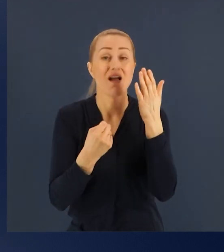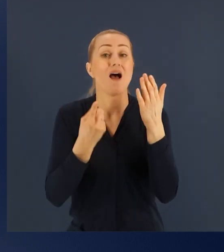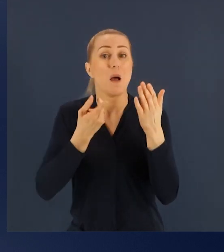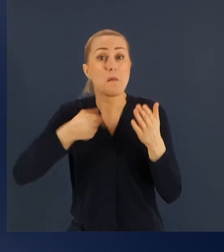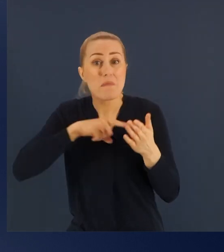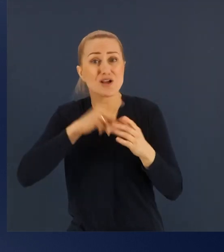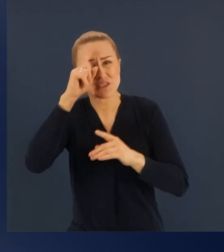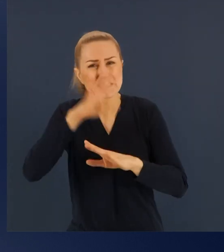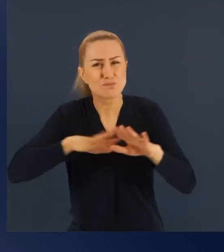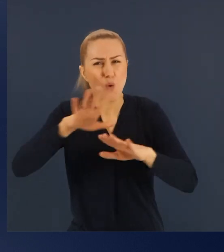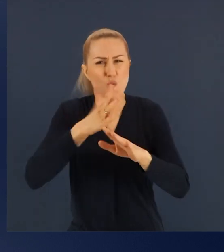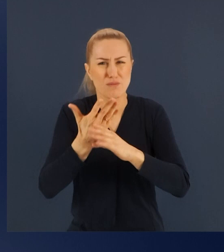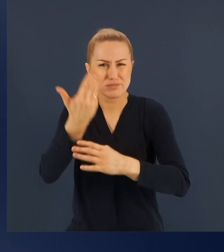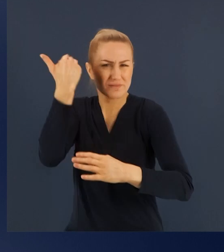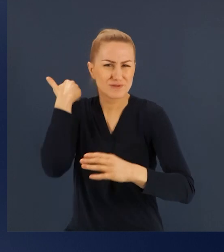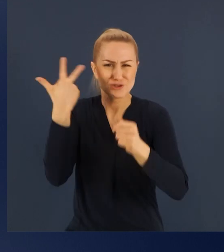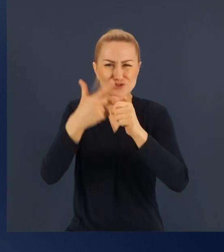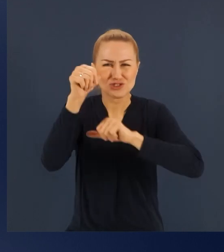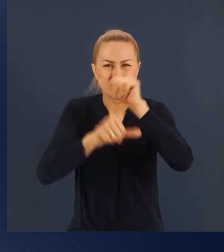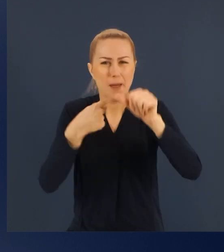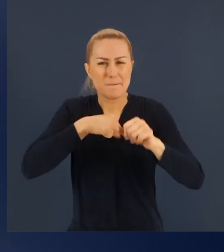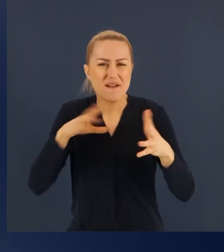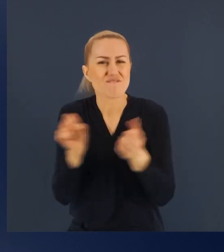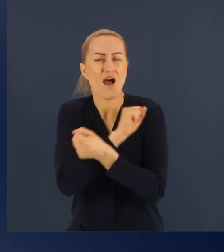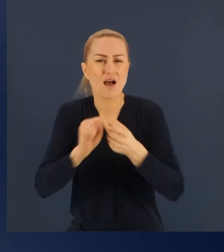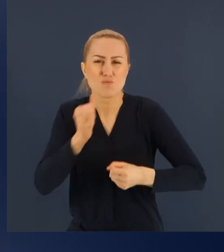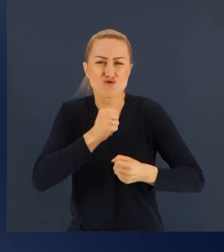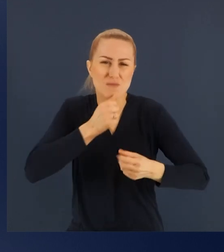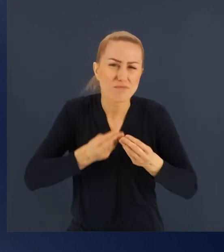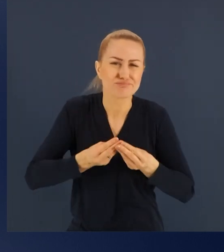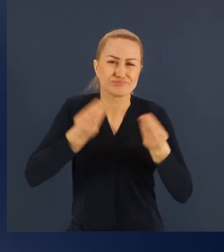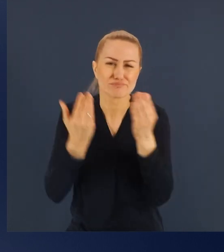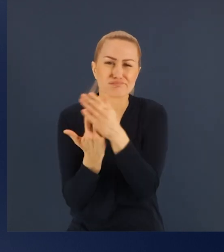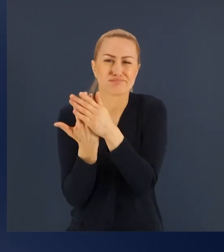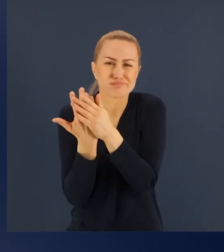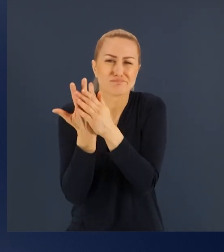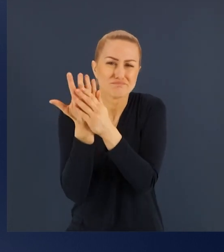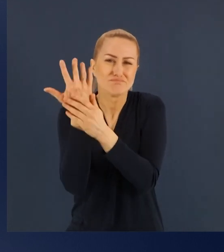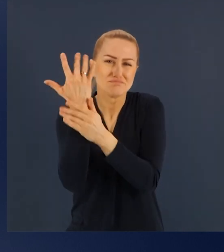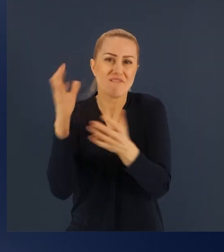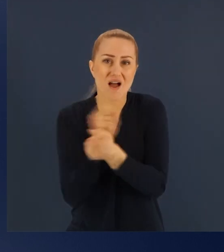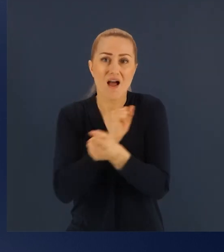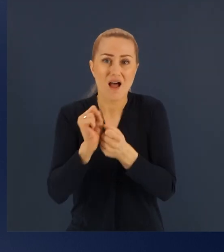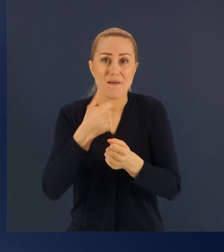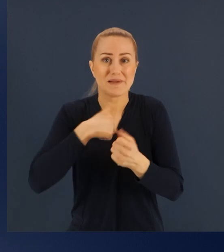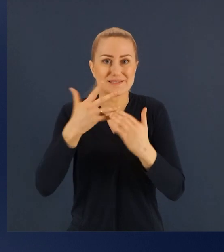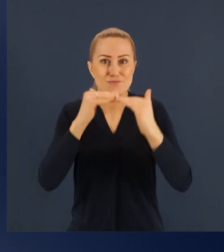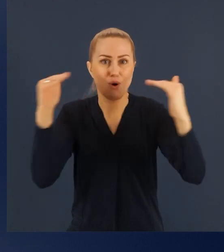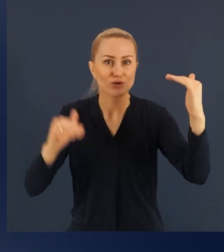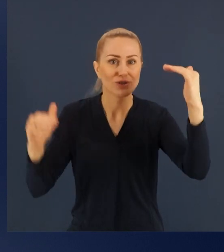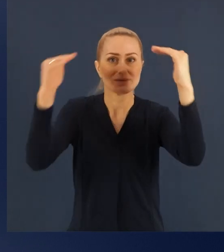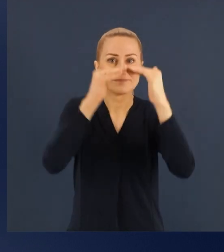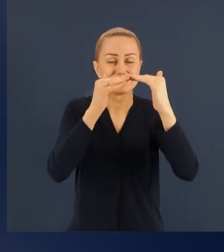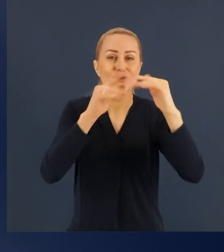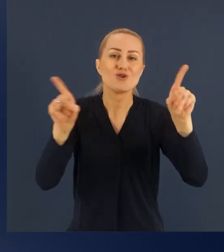i stanąć na takim poziomie, na jakim żyją społeczeństwa na zachodzie Europy, bo przecież to jest, to